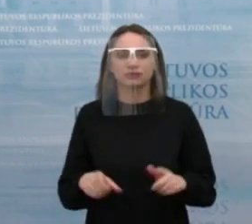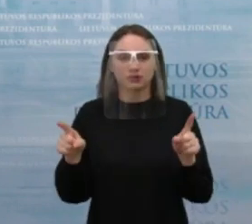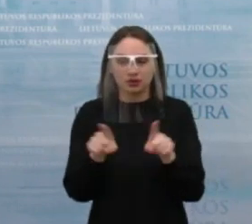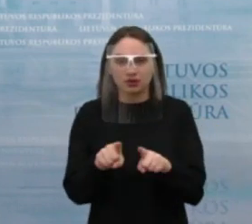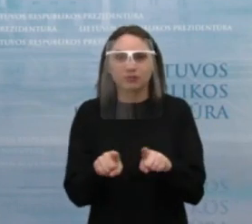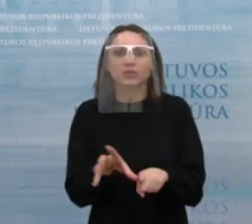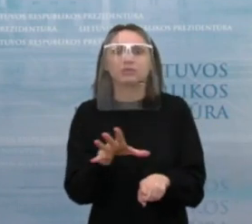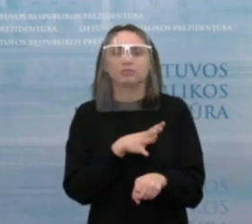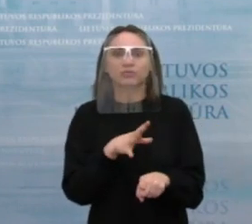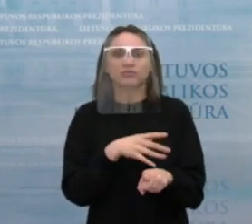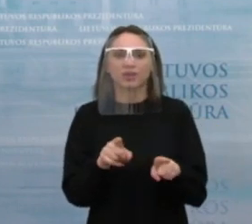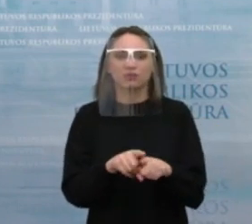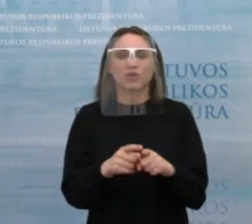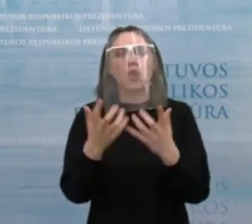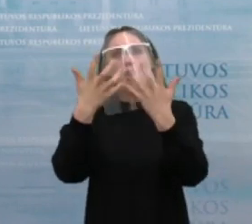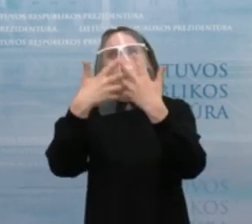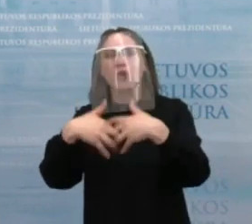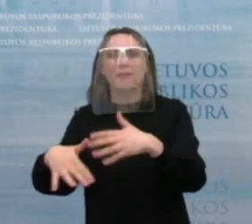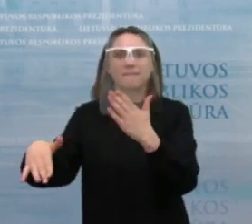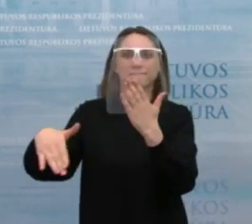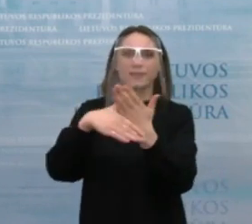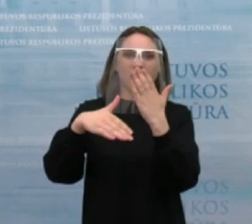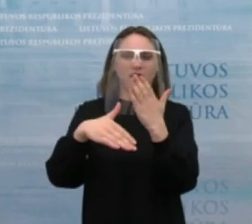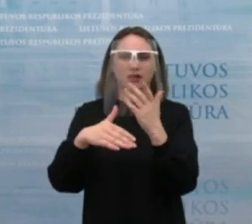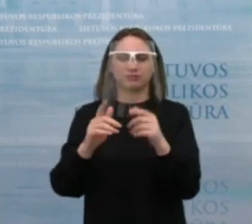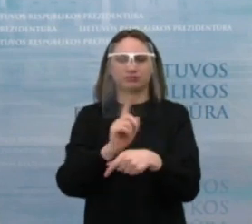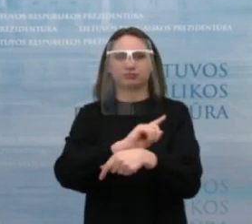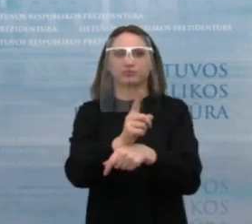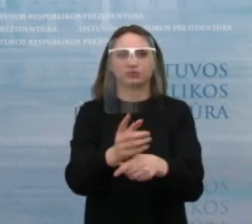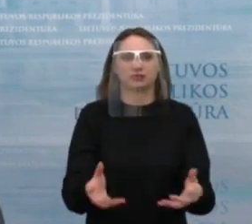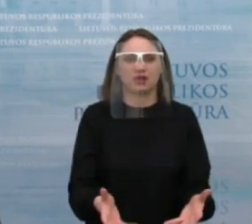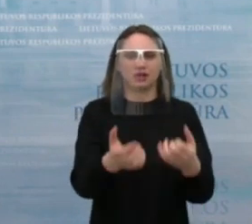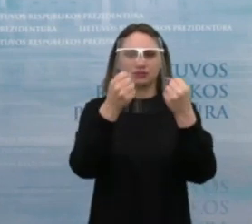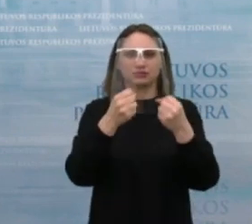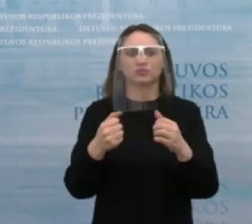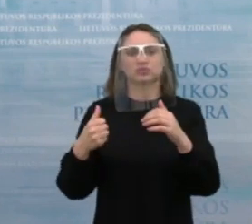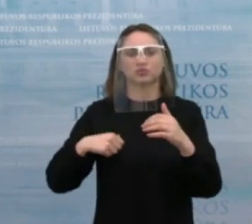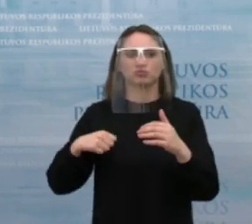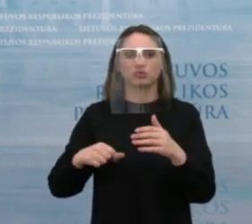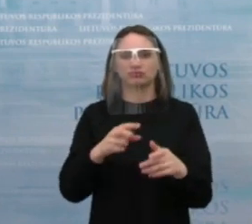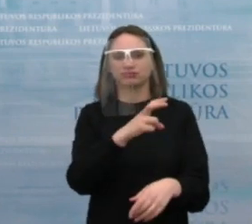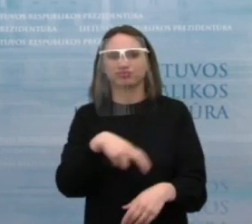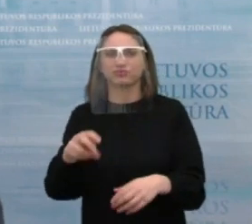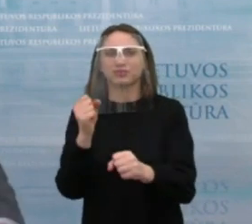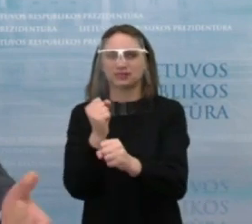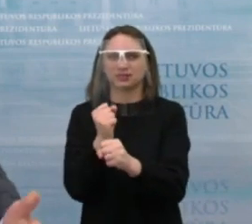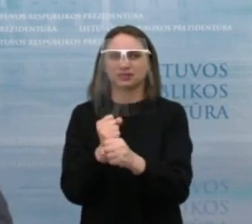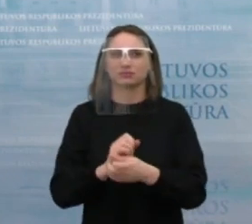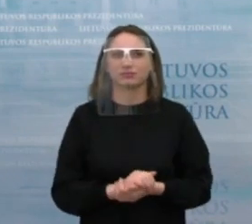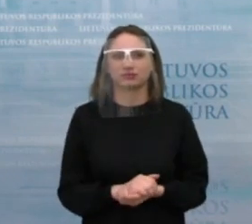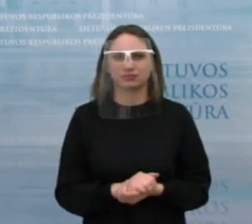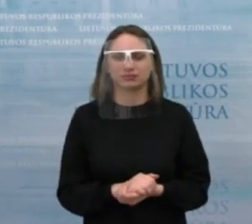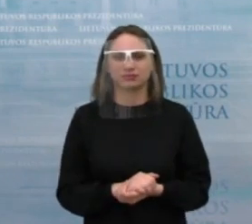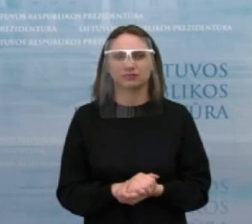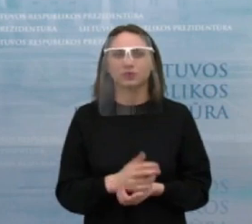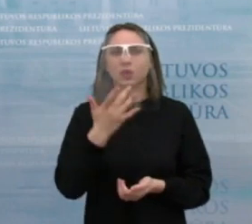vadinami automatiniai stabilizatoriai ekonominiai, kurie greičiaus sugražino asmenys į darbo rinką. Kito